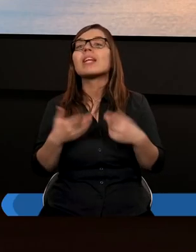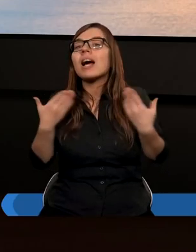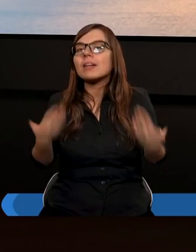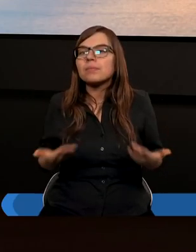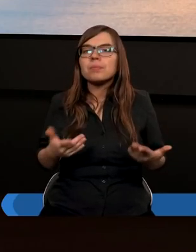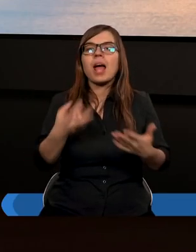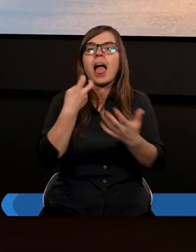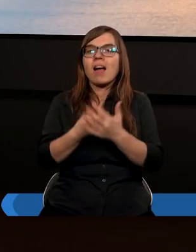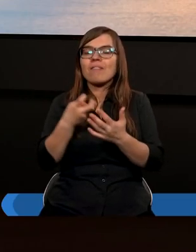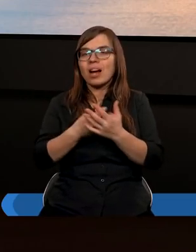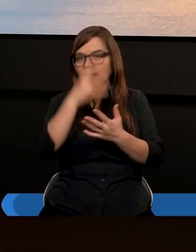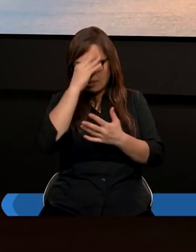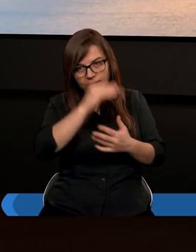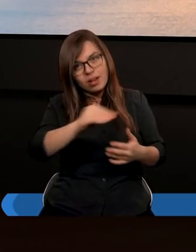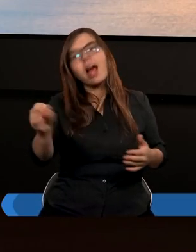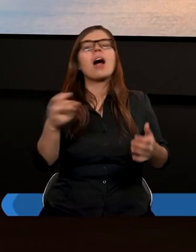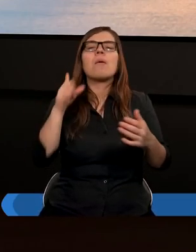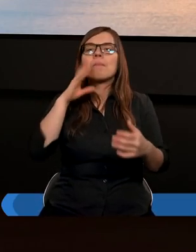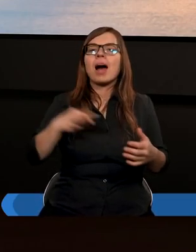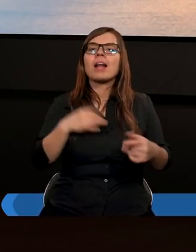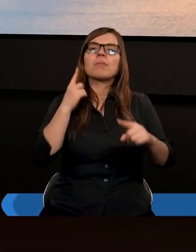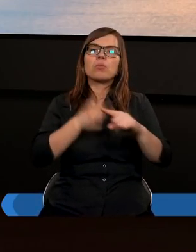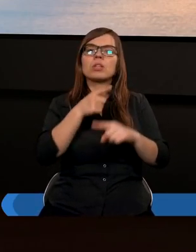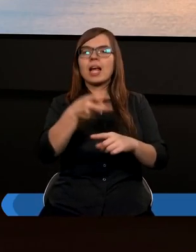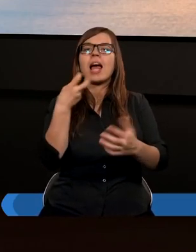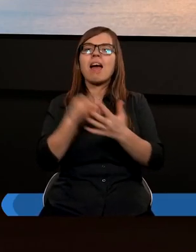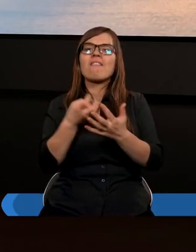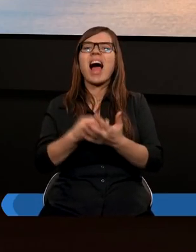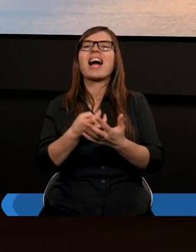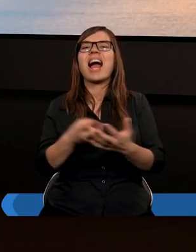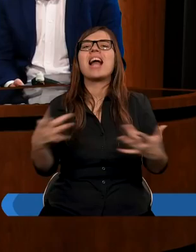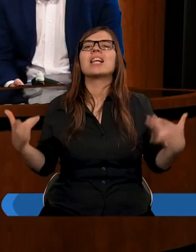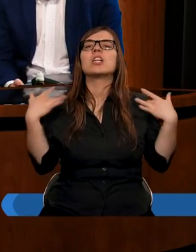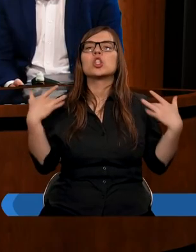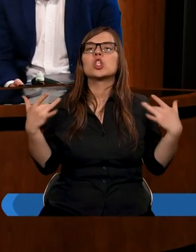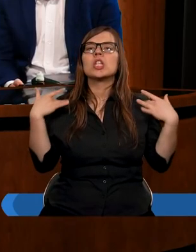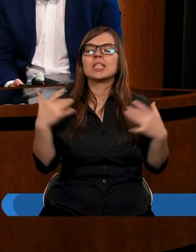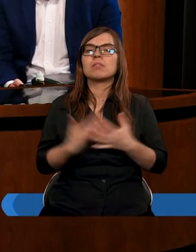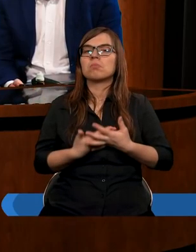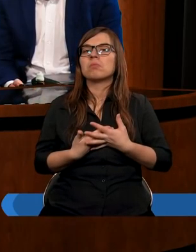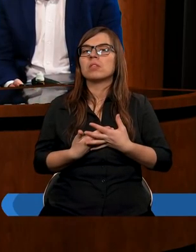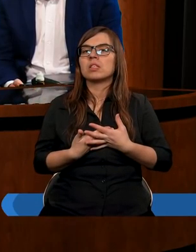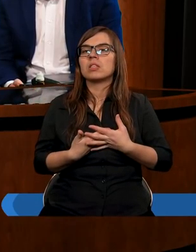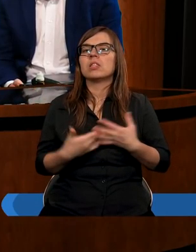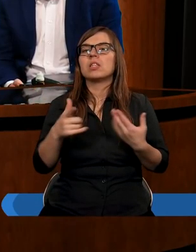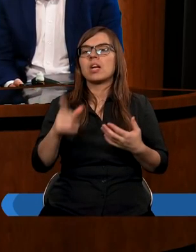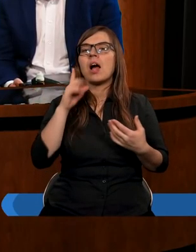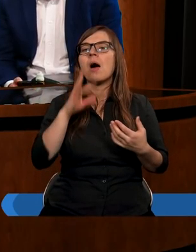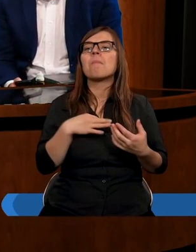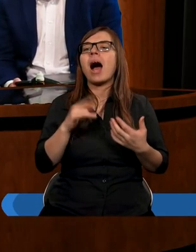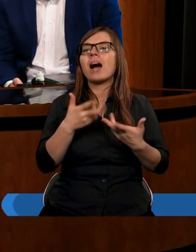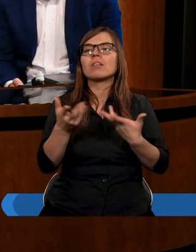Ci, którzy Ewangelię zwiastują, Pan postanowił, żeby z tej Ewangelii żyli. Jaki Pan? Kiedy?